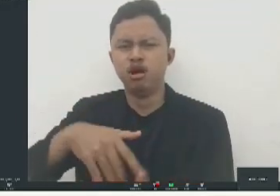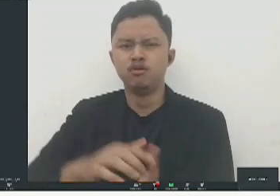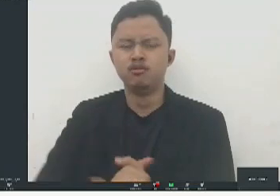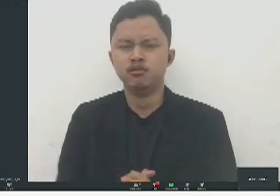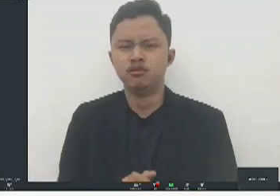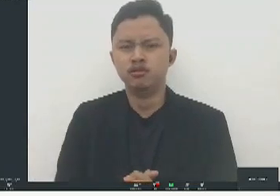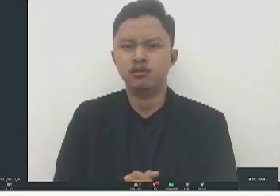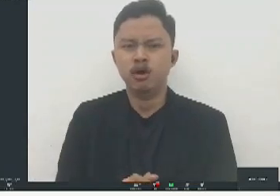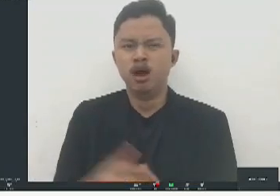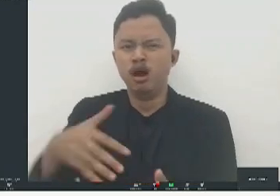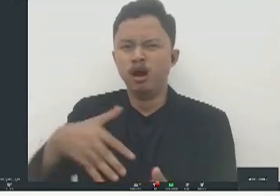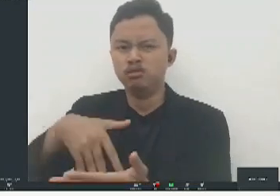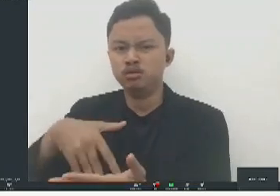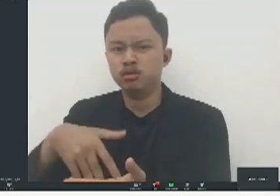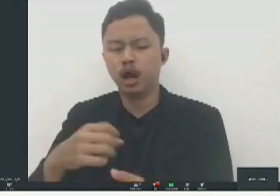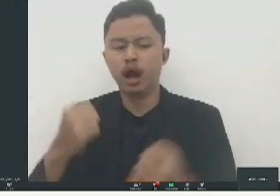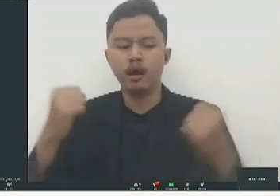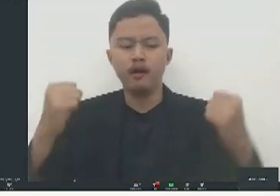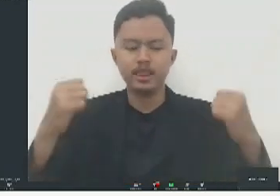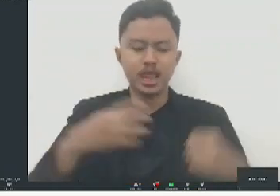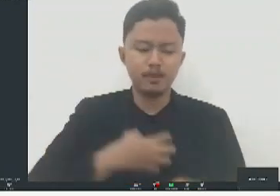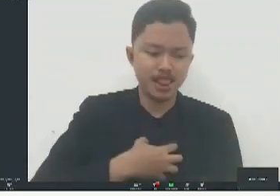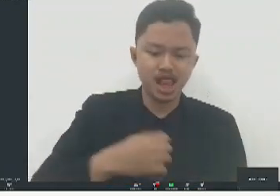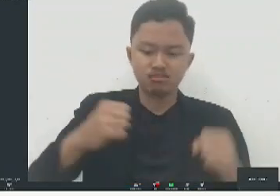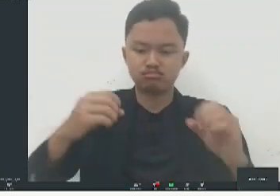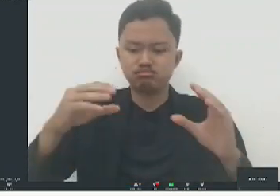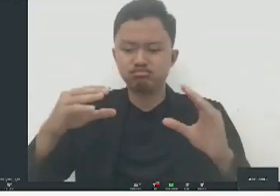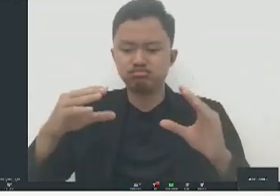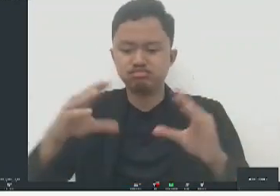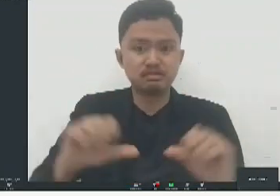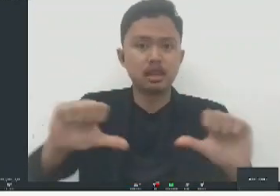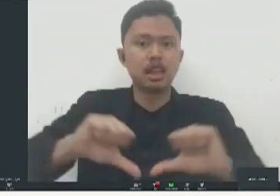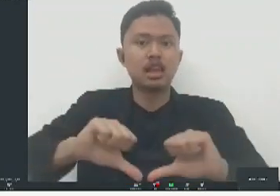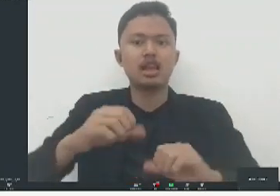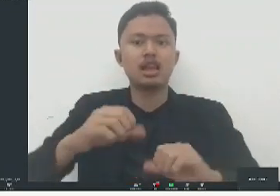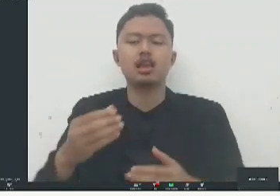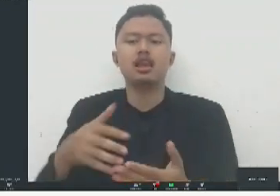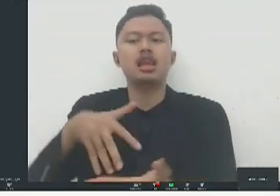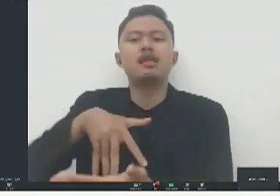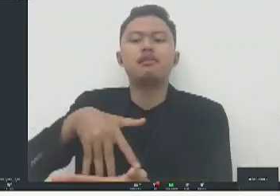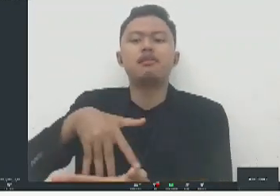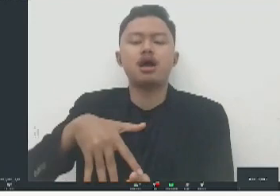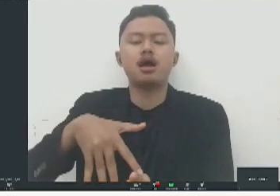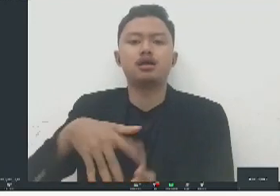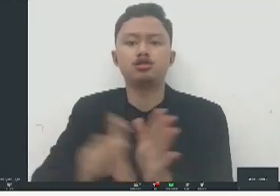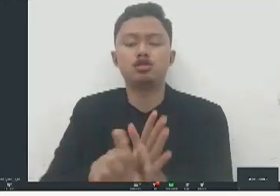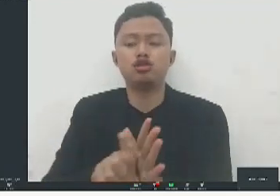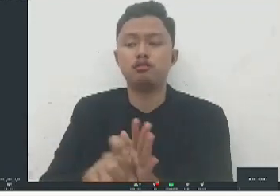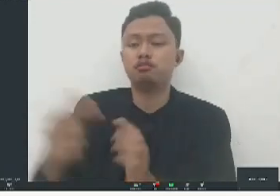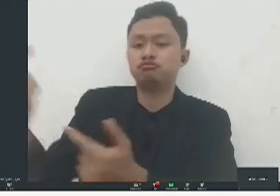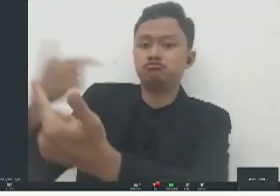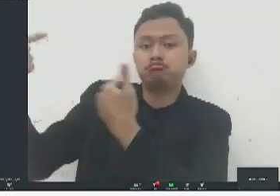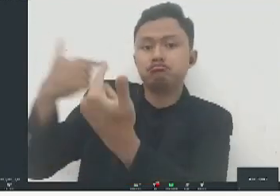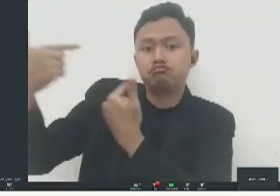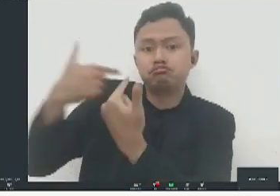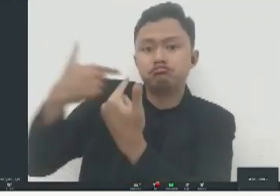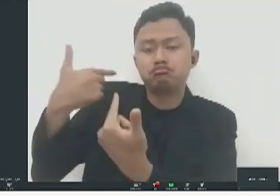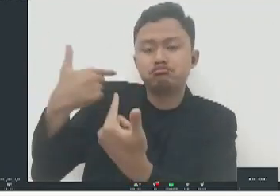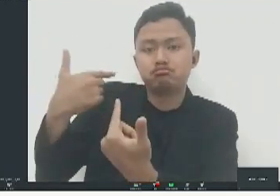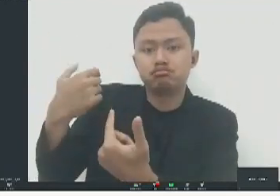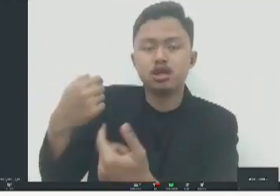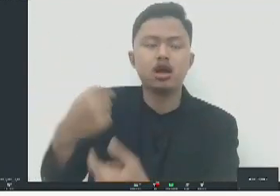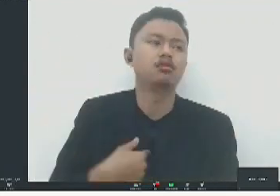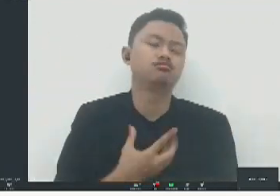resilience secara mental gitu ya bahwa kita kalau dapat perlakuan yang kurang baik langsung ngabet